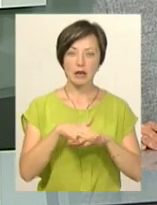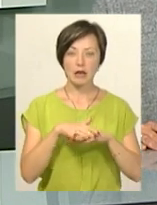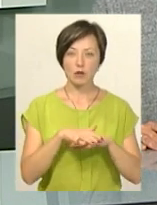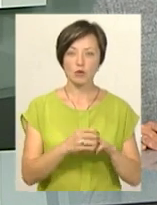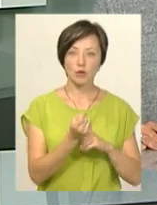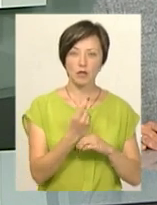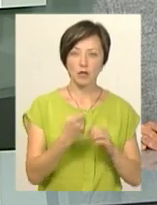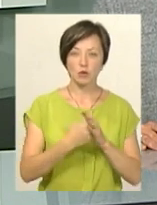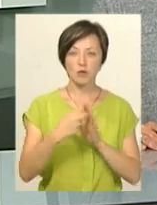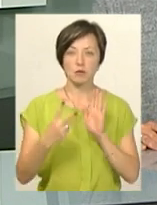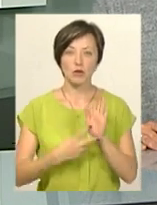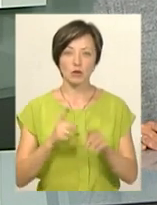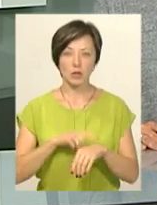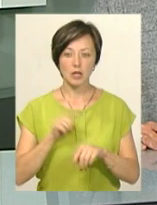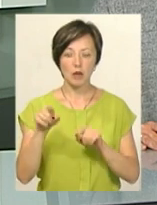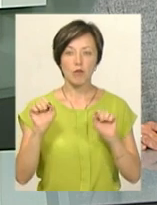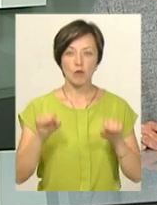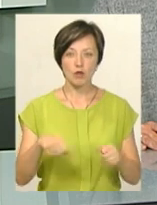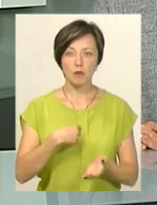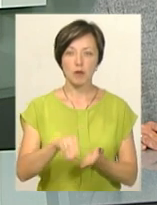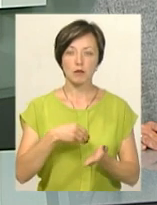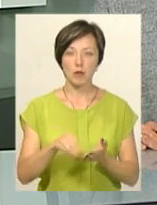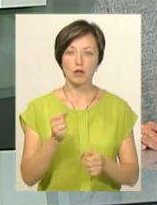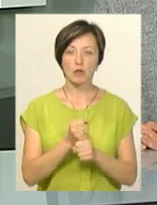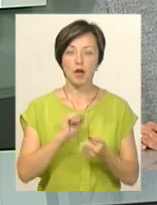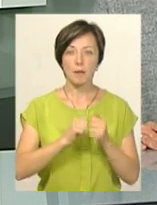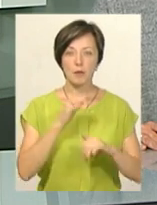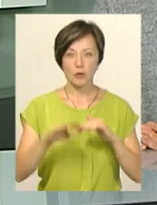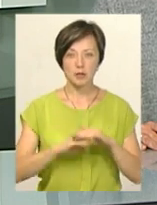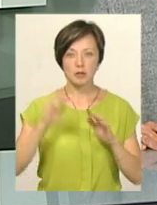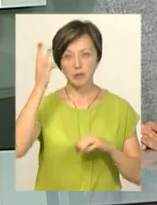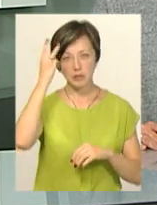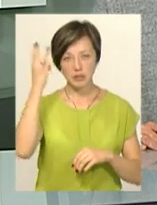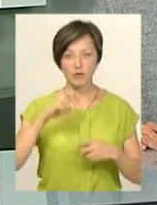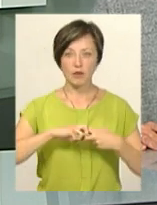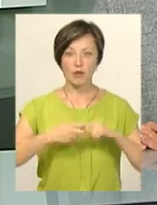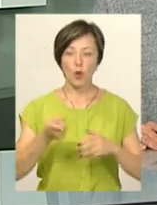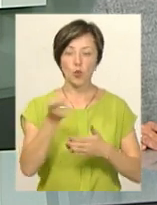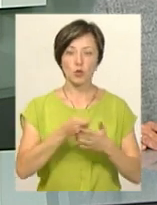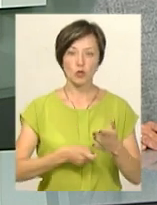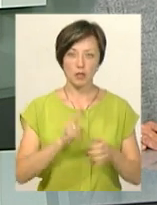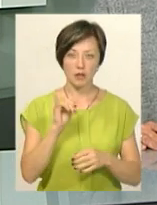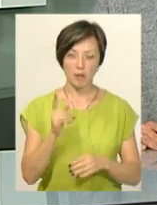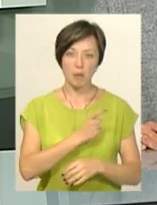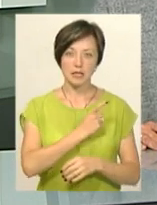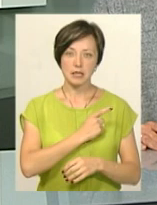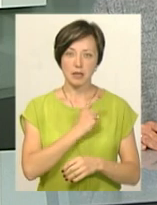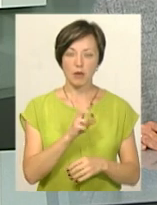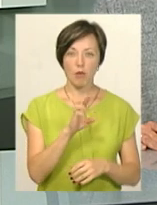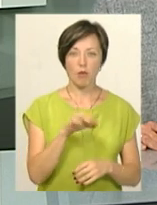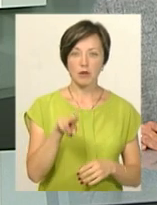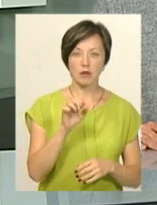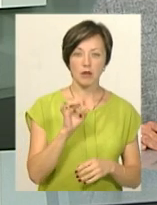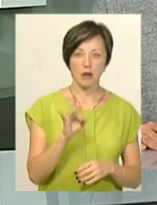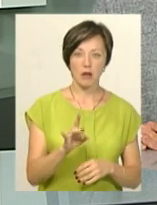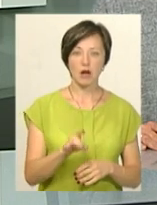до 17 години. Там можна буде придбати роботи кам'янецьких, хмельницьких та франківських художників. Там майстрів Ірини Боднар,